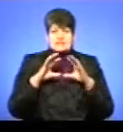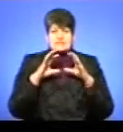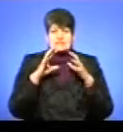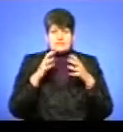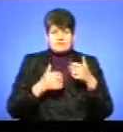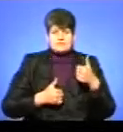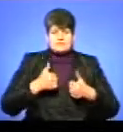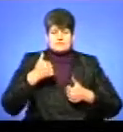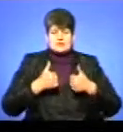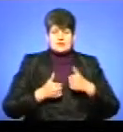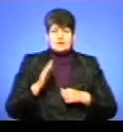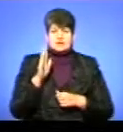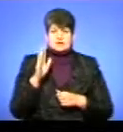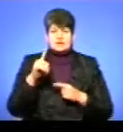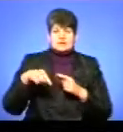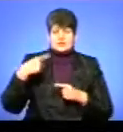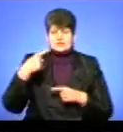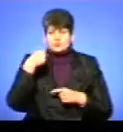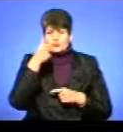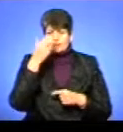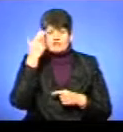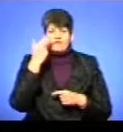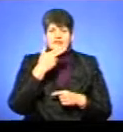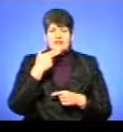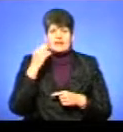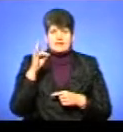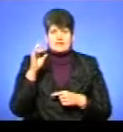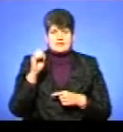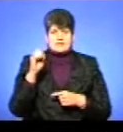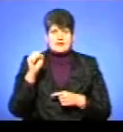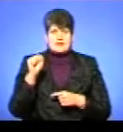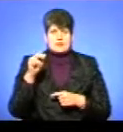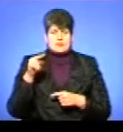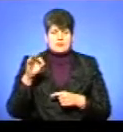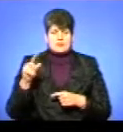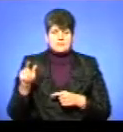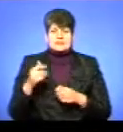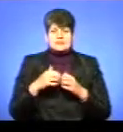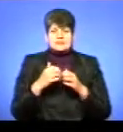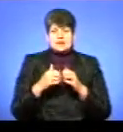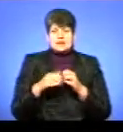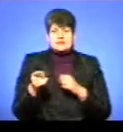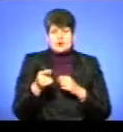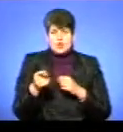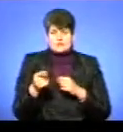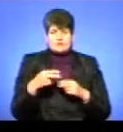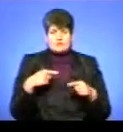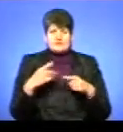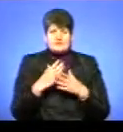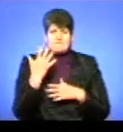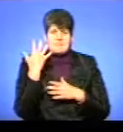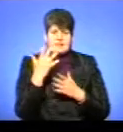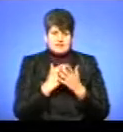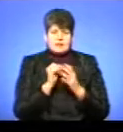Спартакіаді, яка відбудеться наступного року в Італії, у Неаполі. Серед тернопільських футболістів є п'ять кандидатів, які